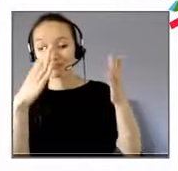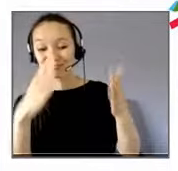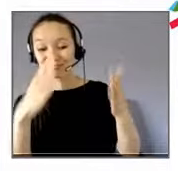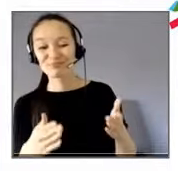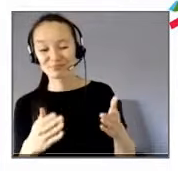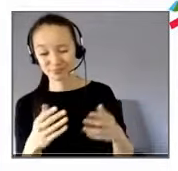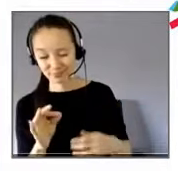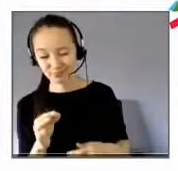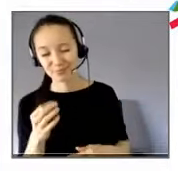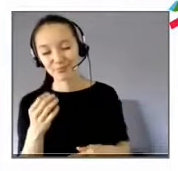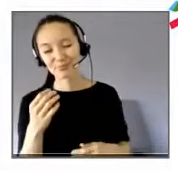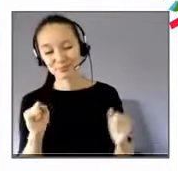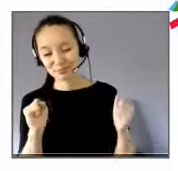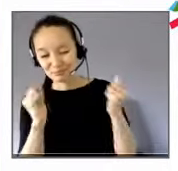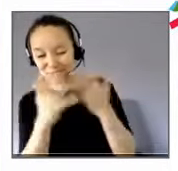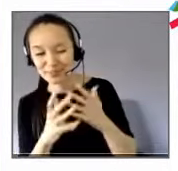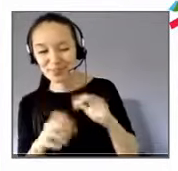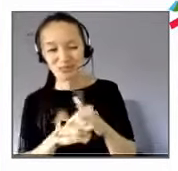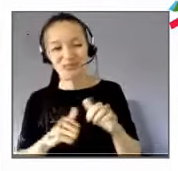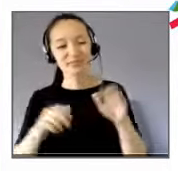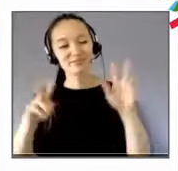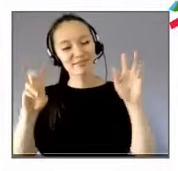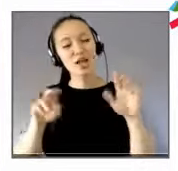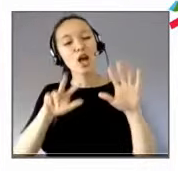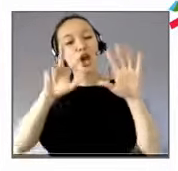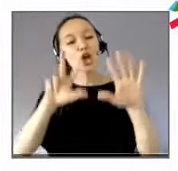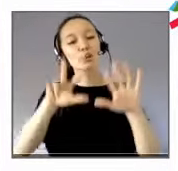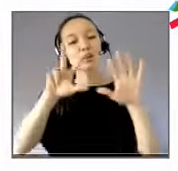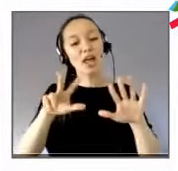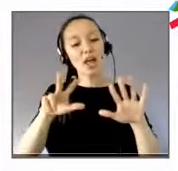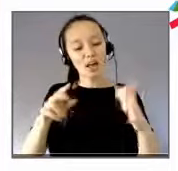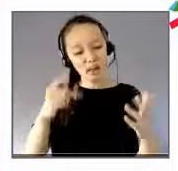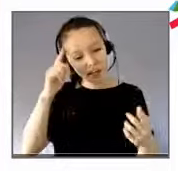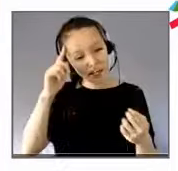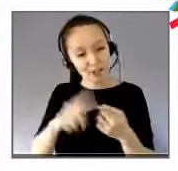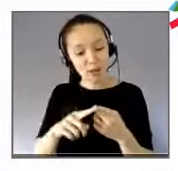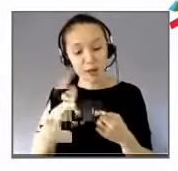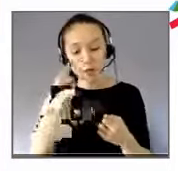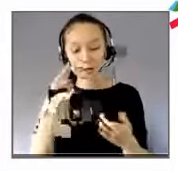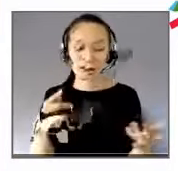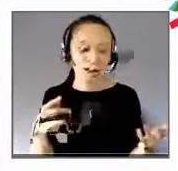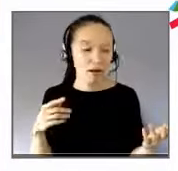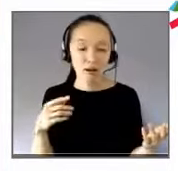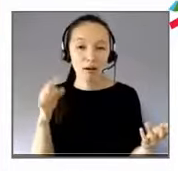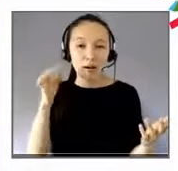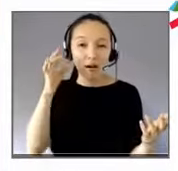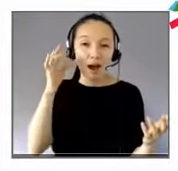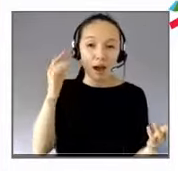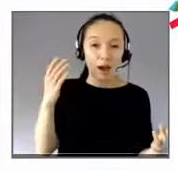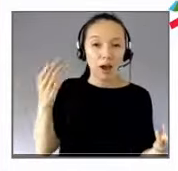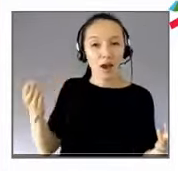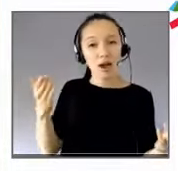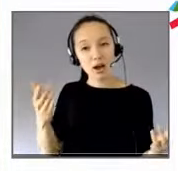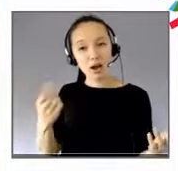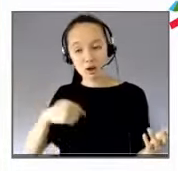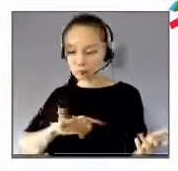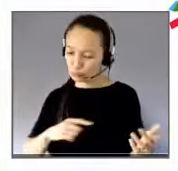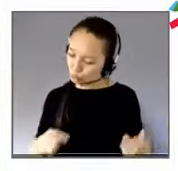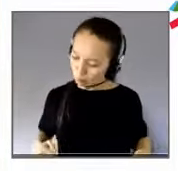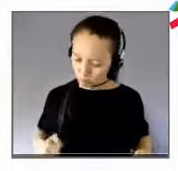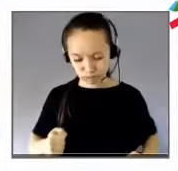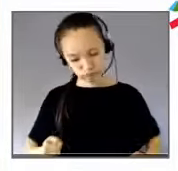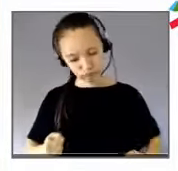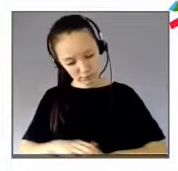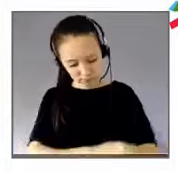la vague d'applaudissements des 20 heures, mais ça, n pas du bullshit, notamment quand on entend Thierry Chiche dire « Nous, on va mettre le paquet sur l'embauche des